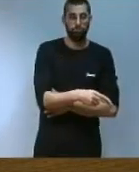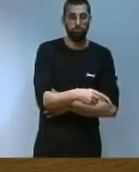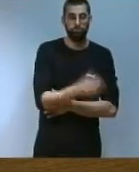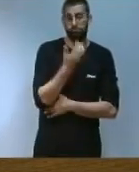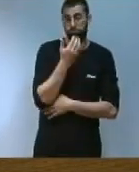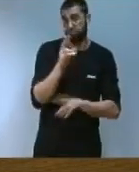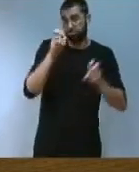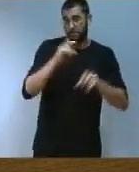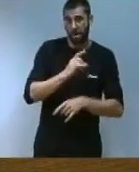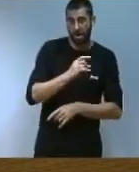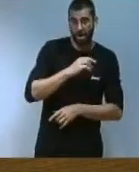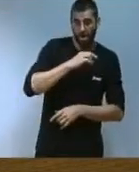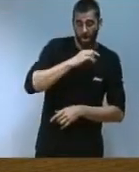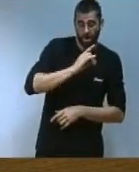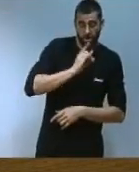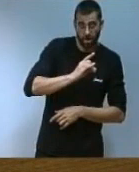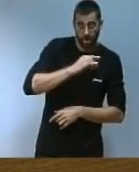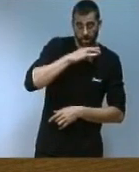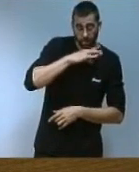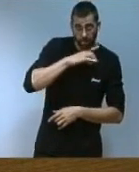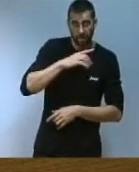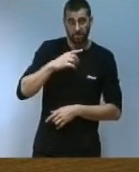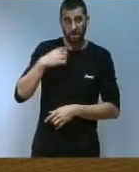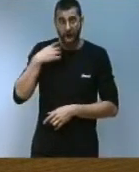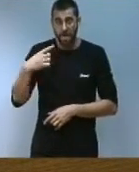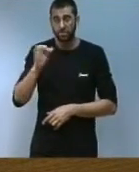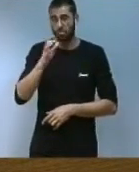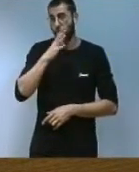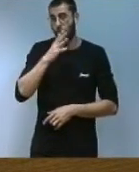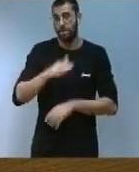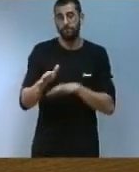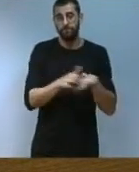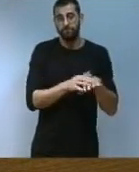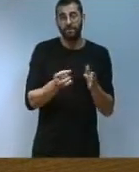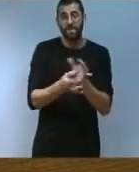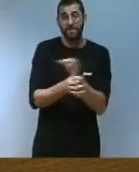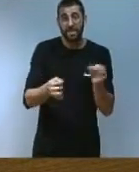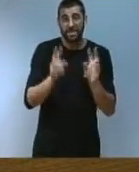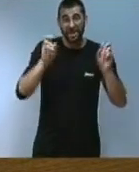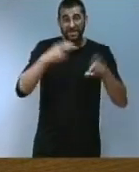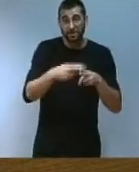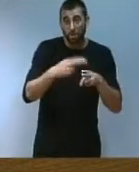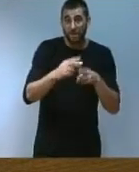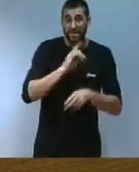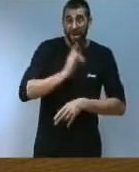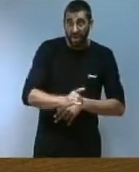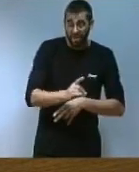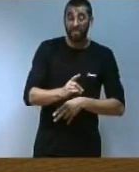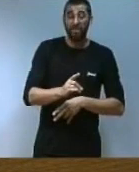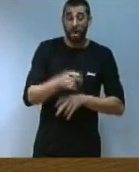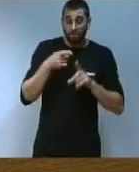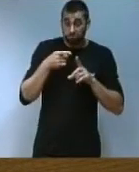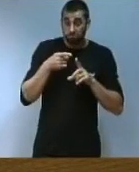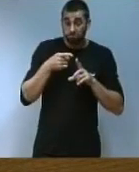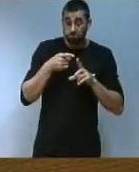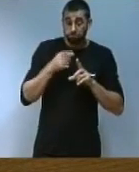'electricitat l'aigua o el gas. Per a gestionar amb eficiència totes les polítiques energètiques esmentades i aconseguir els